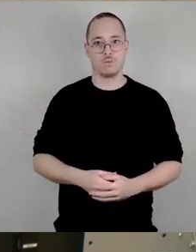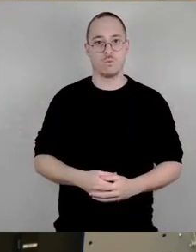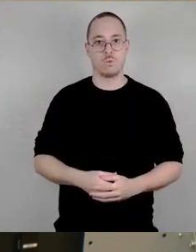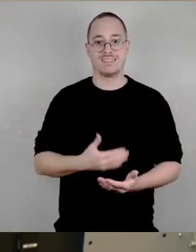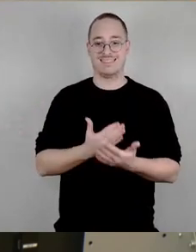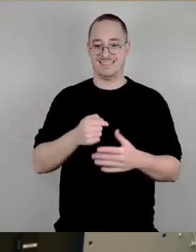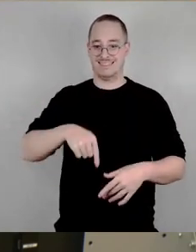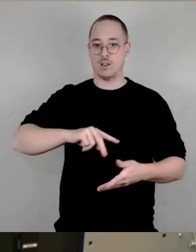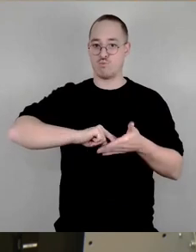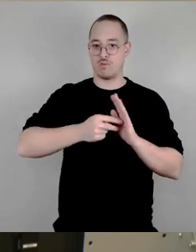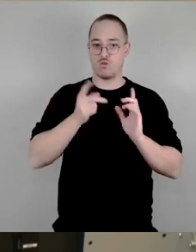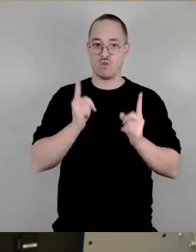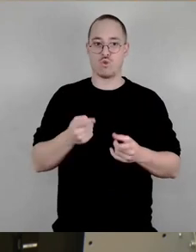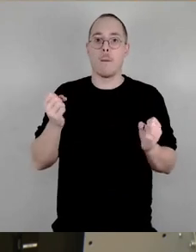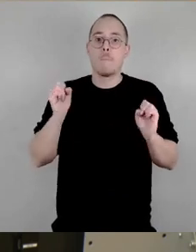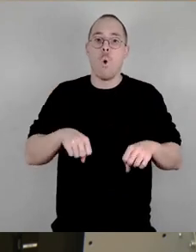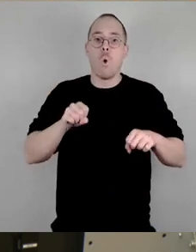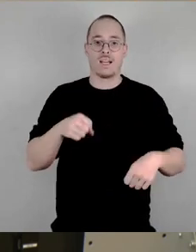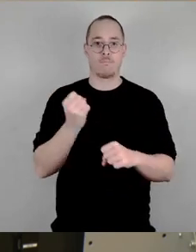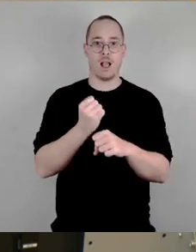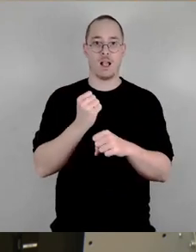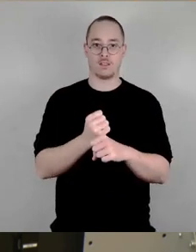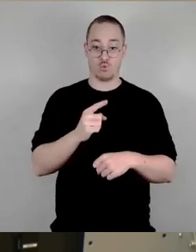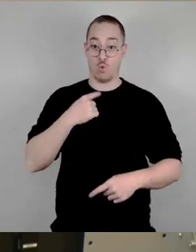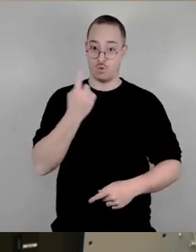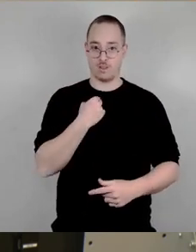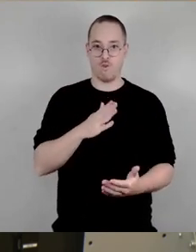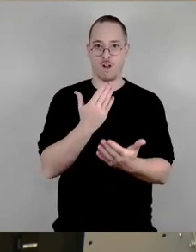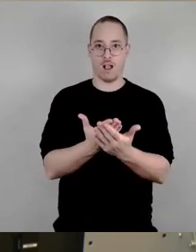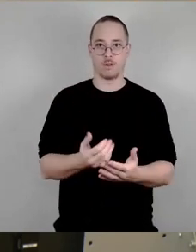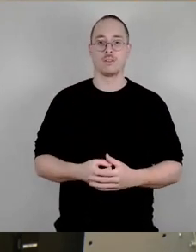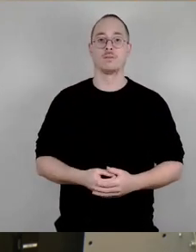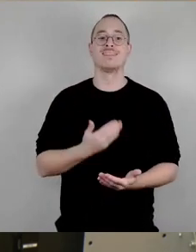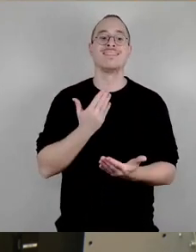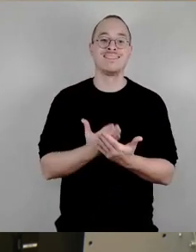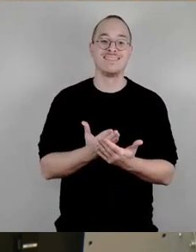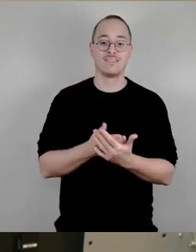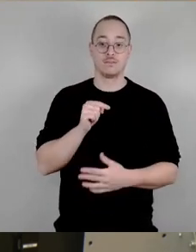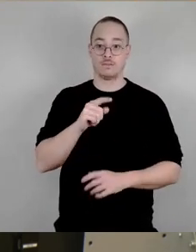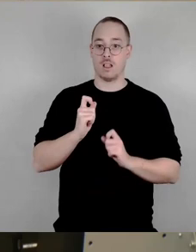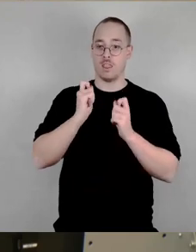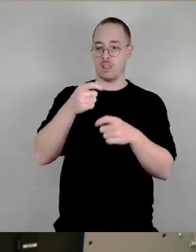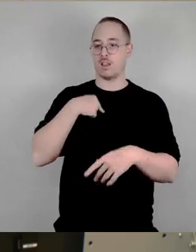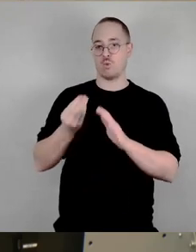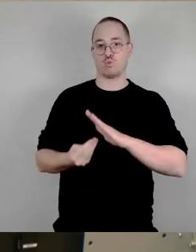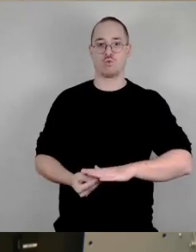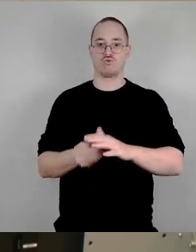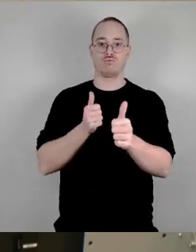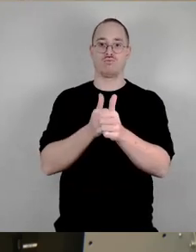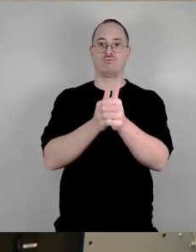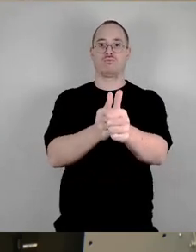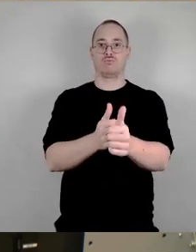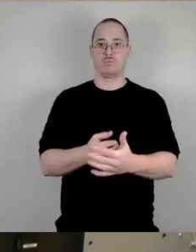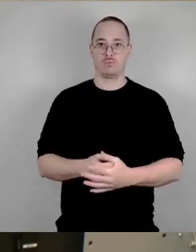ist die Aufgabe Und deswegen stehen wir hinter diesem Antrag, haben ihn mit bearbeitet Und deswegen sind auch die Dinge, die